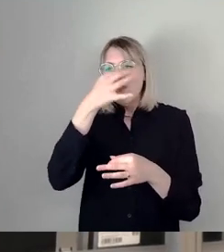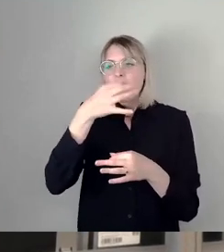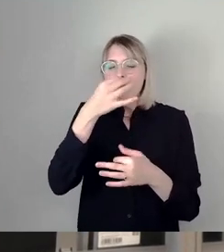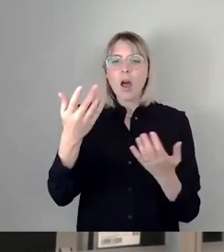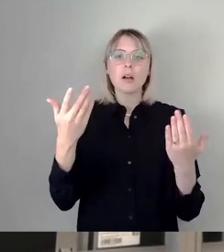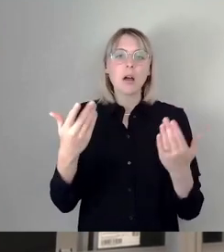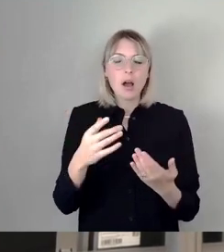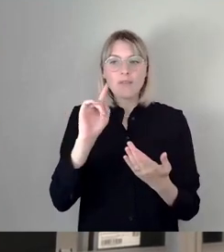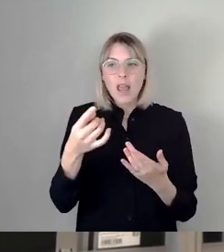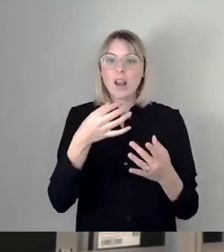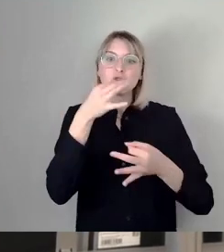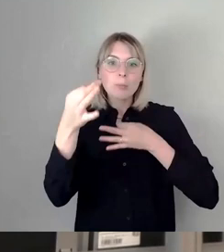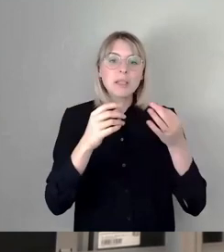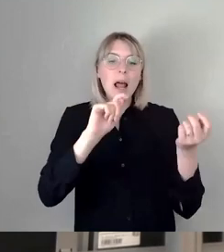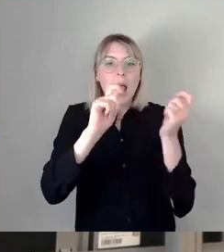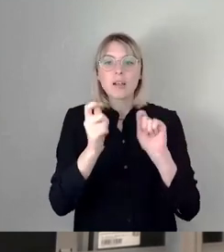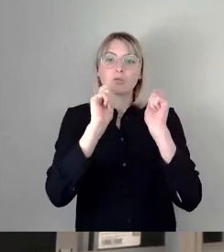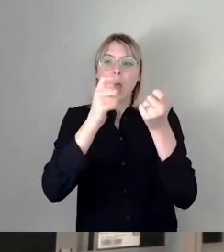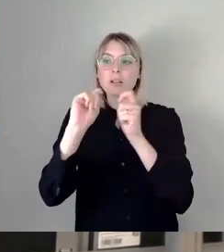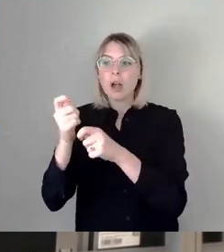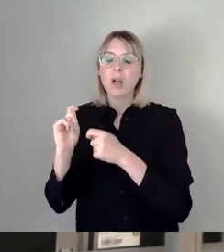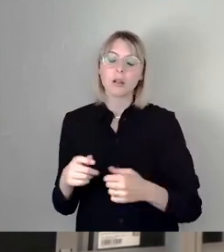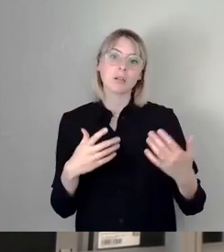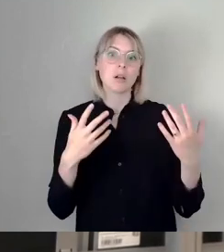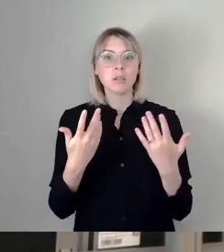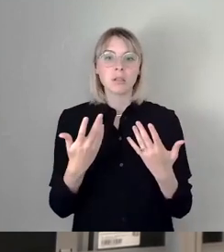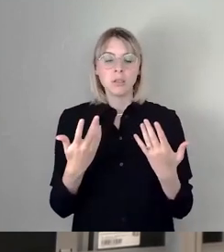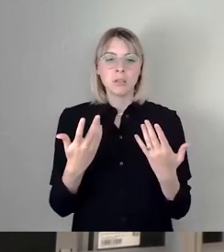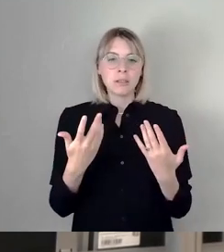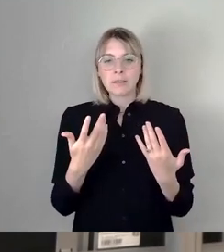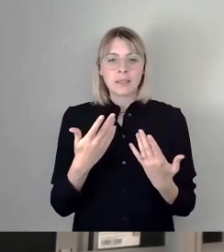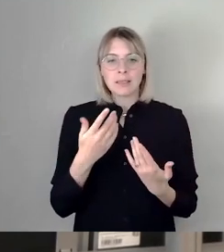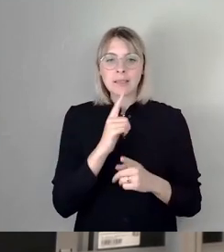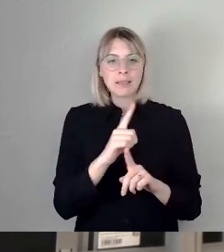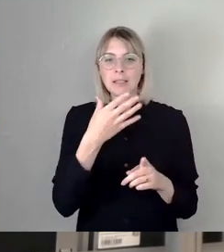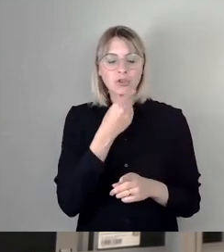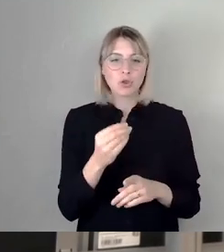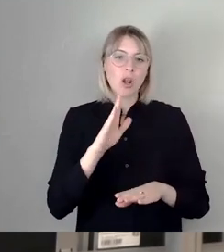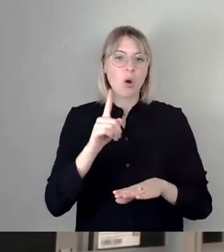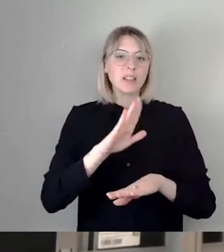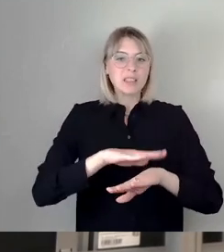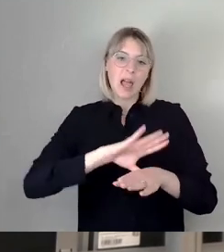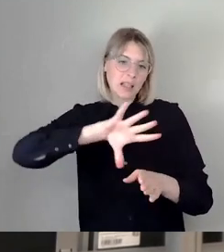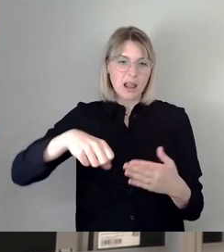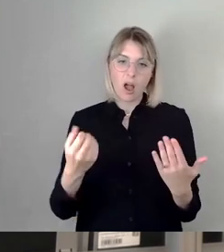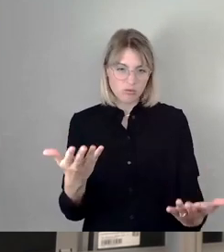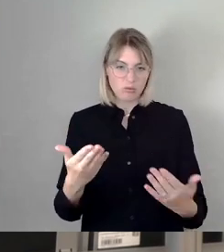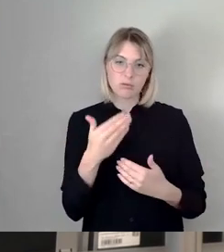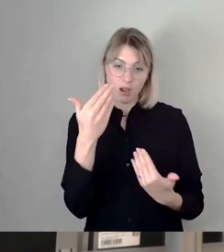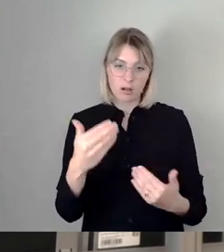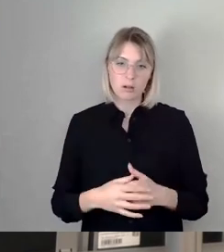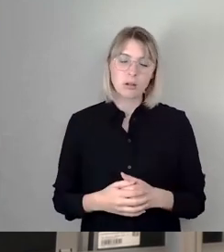Änderungsanträgen erfreut hat und dort uns die Zeit gestohlen hat. Dahinter steht ein Grundsatzkonflikt